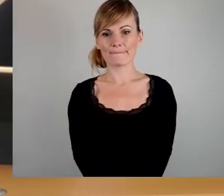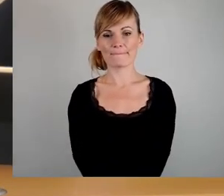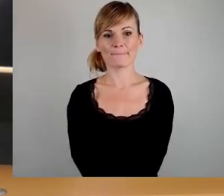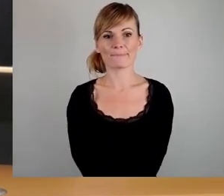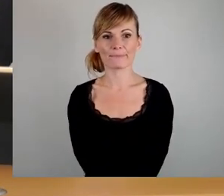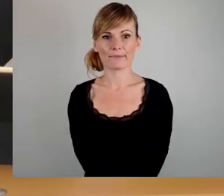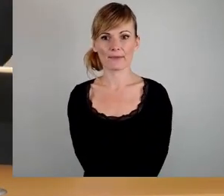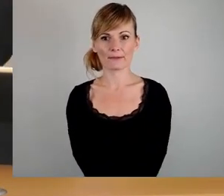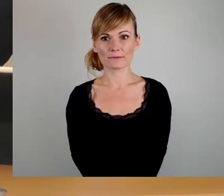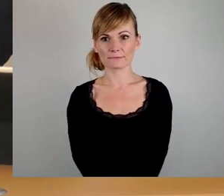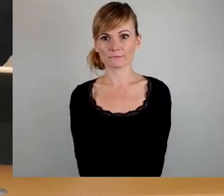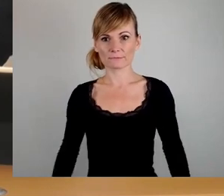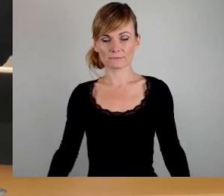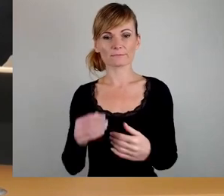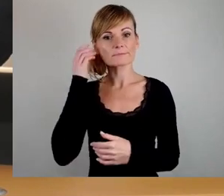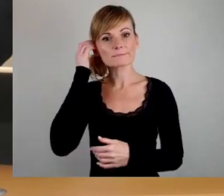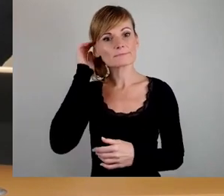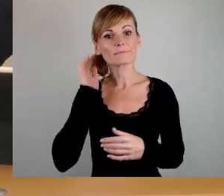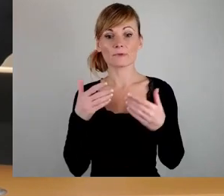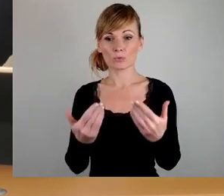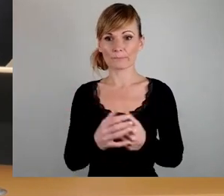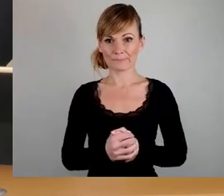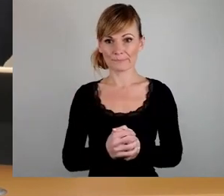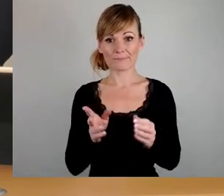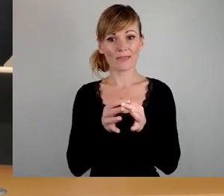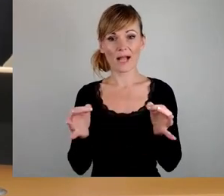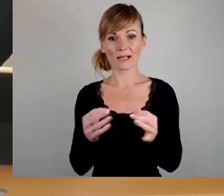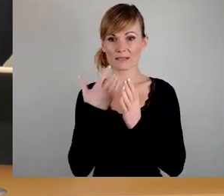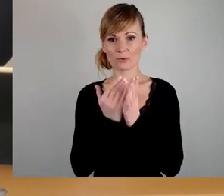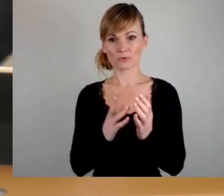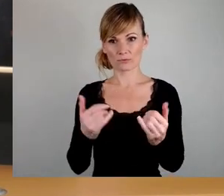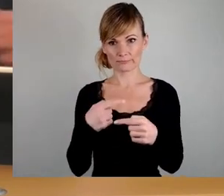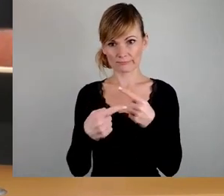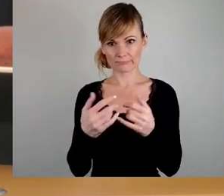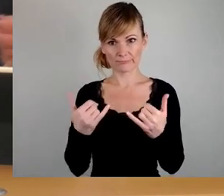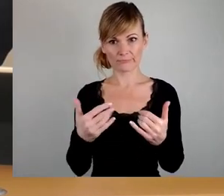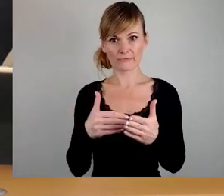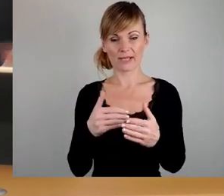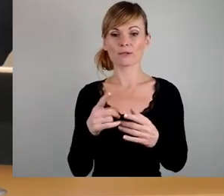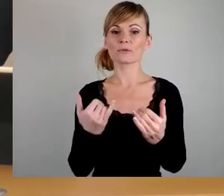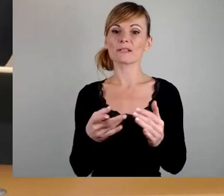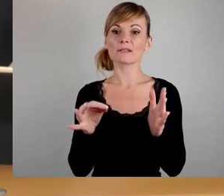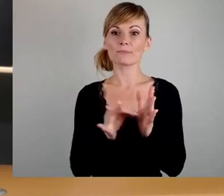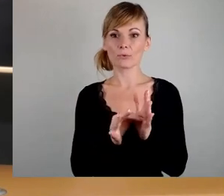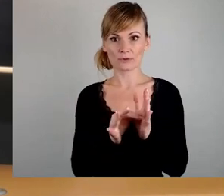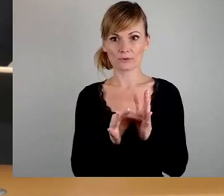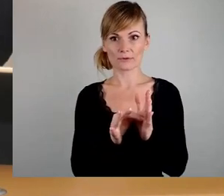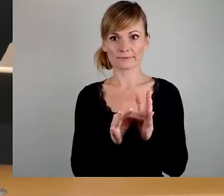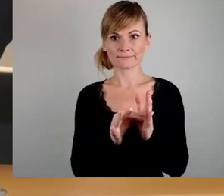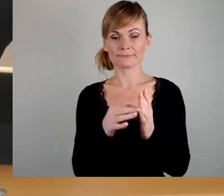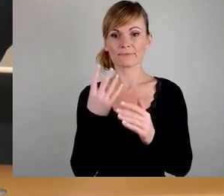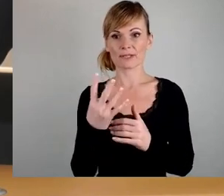So, damit setzen wir in der Tagesordnung fort und kommen zum Tagesordnungspunkt 4,